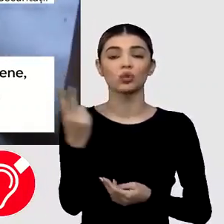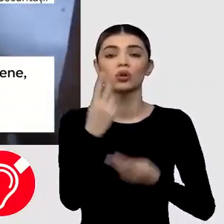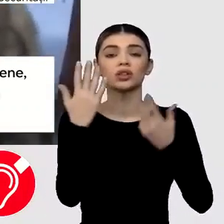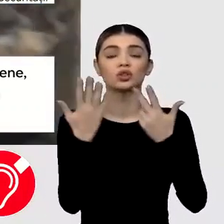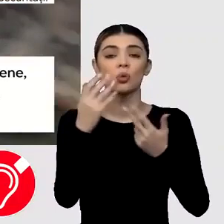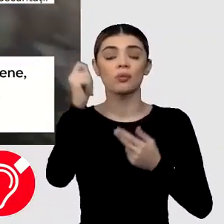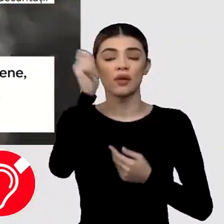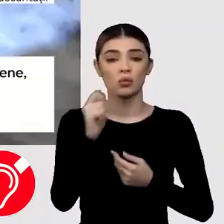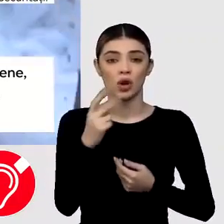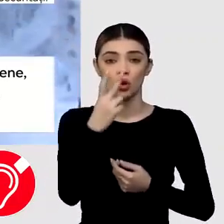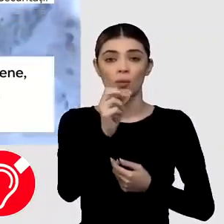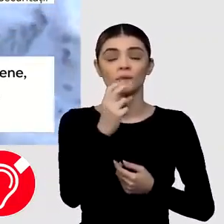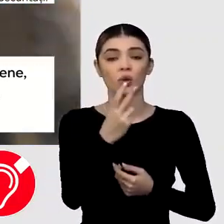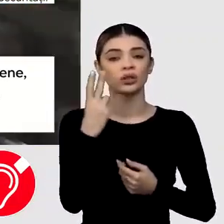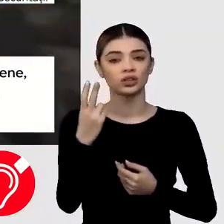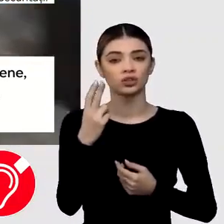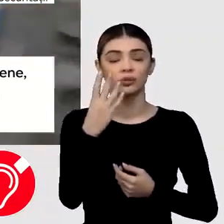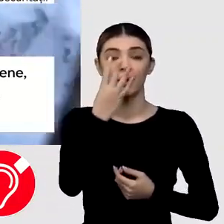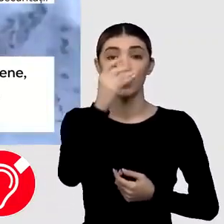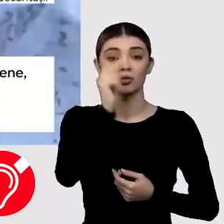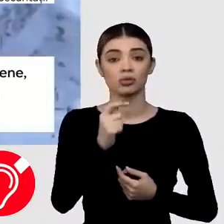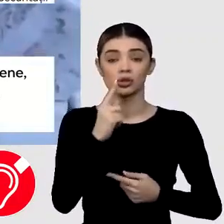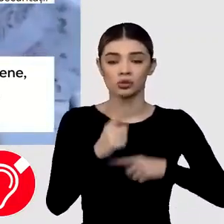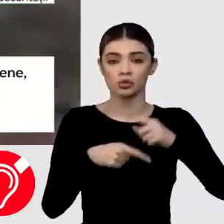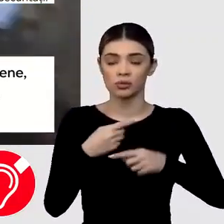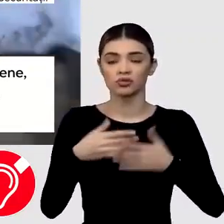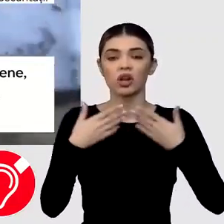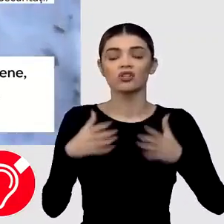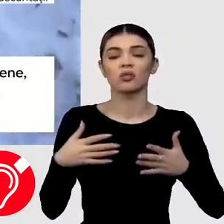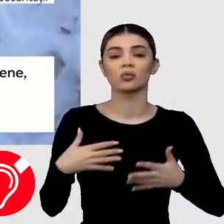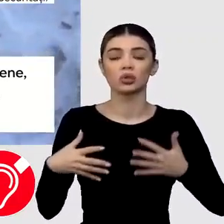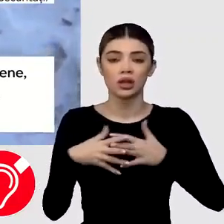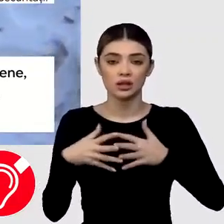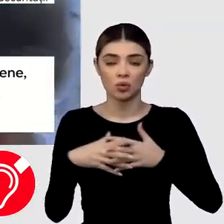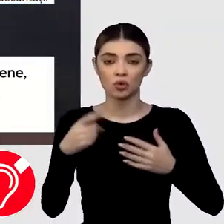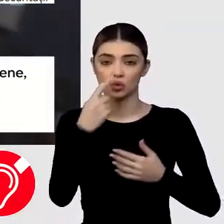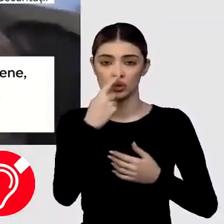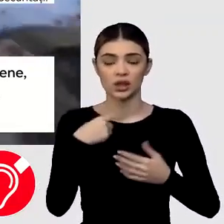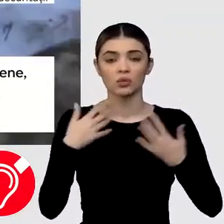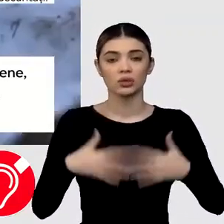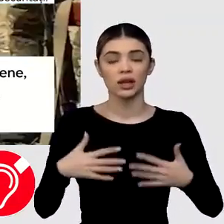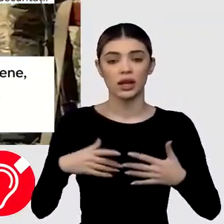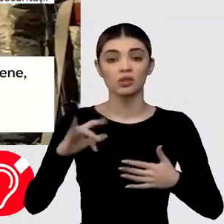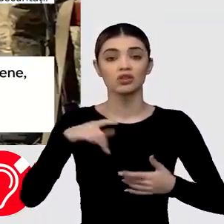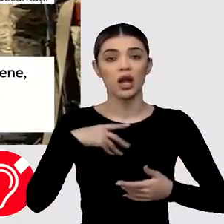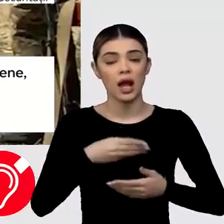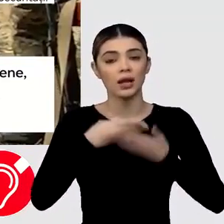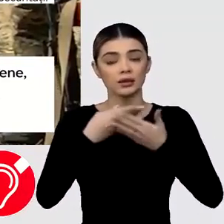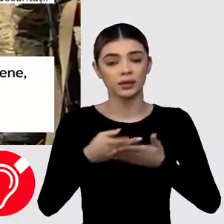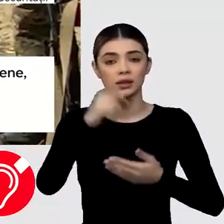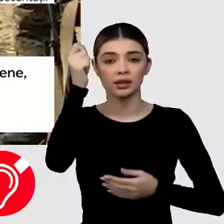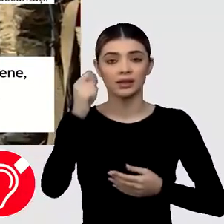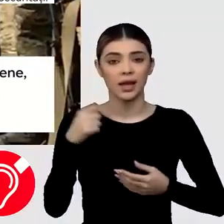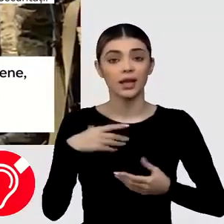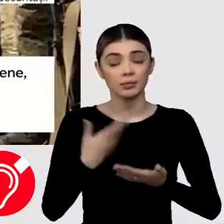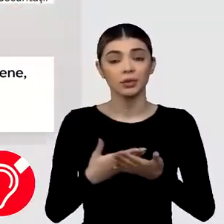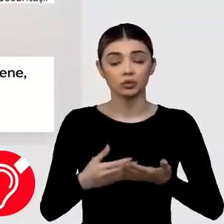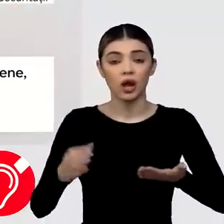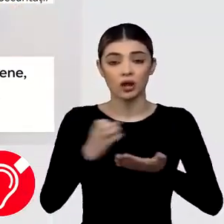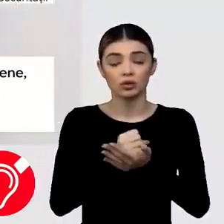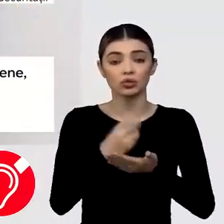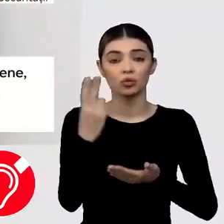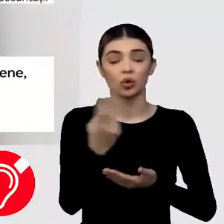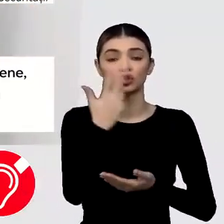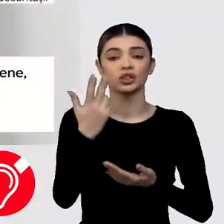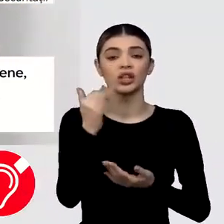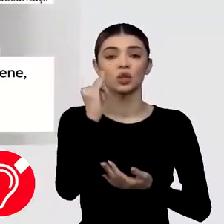fevoare, 2022, la patru zile după invazia Rusiei în Ucraina. I s-a acordat statutul de țară candidată la 23